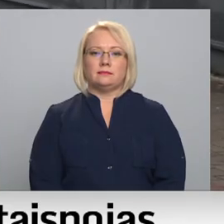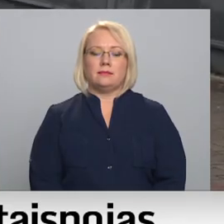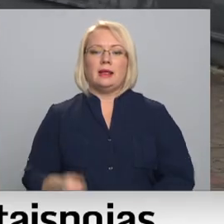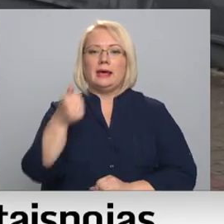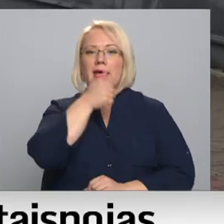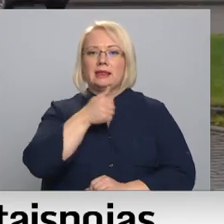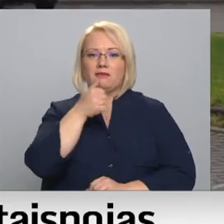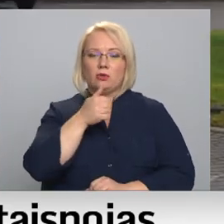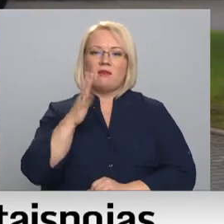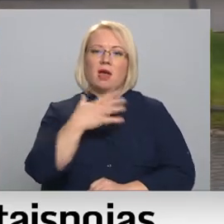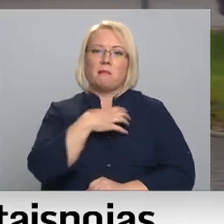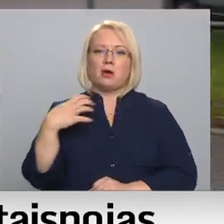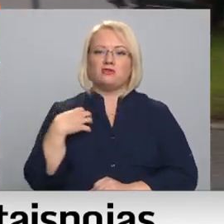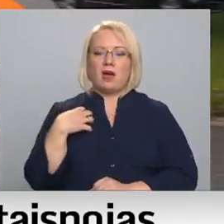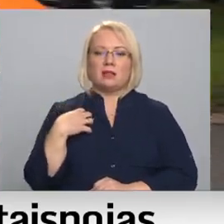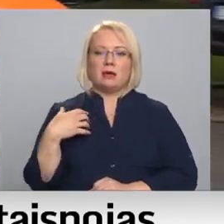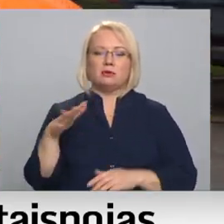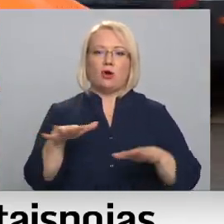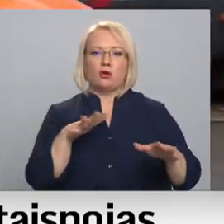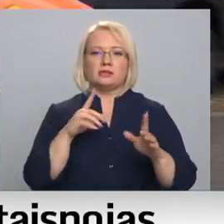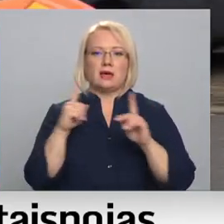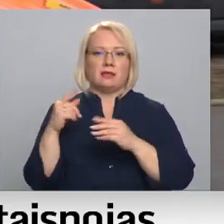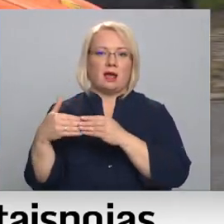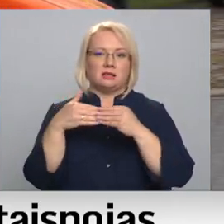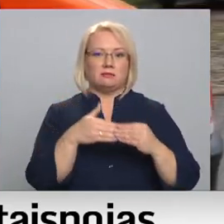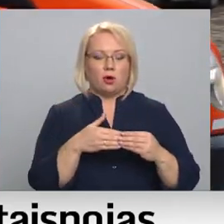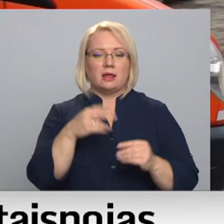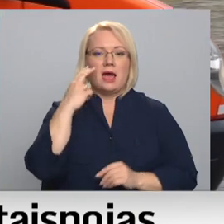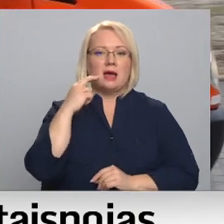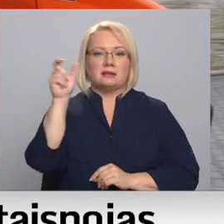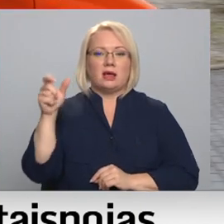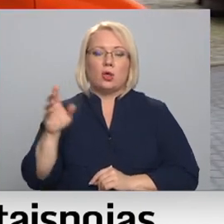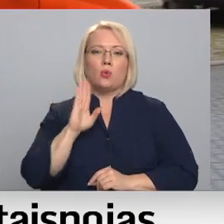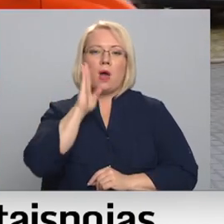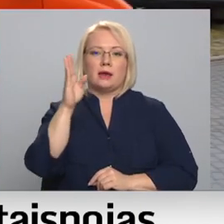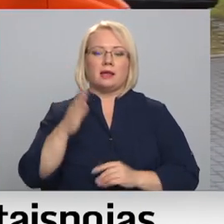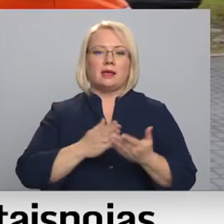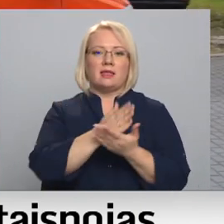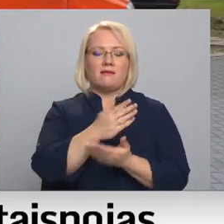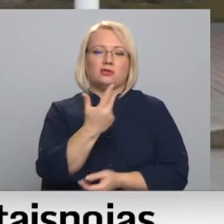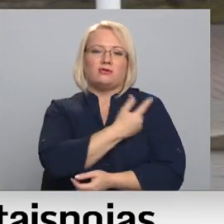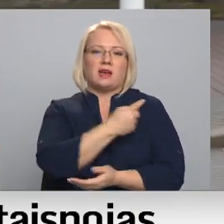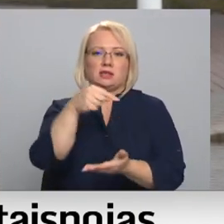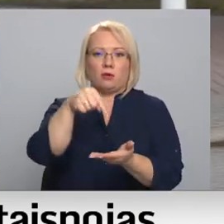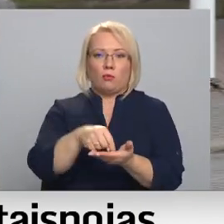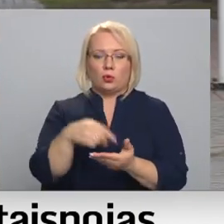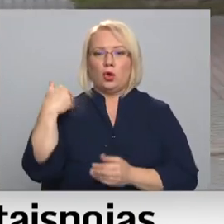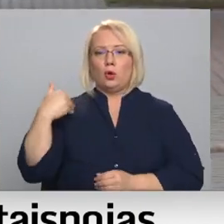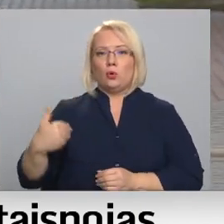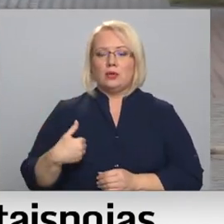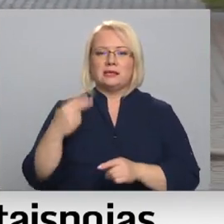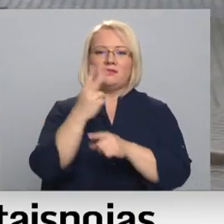Individuāli vēr pašvaldības organizētu transportu, tā seniori jau rīta agrumā devās uz vakcinācijas punktu kuldīgas